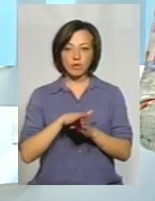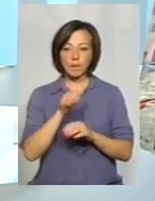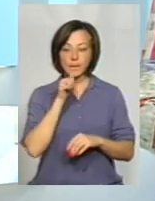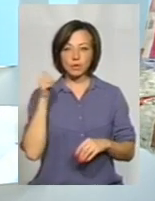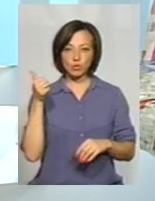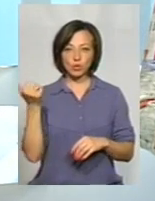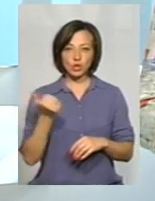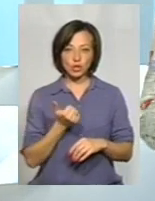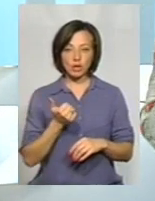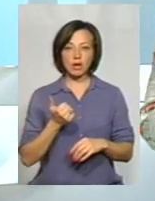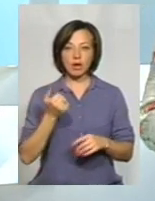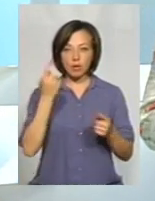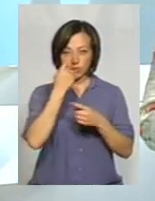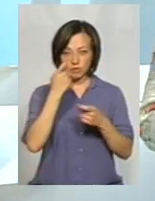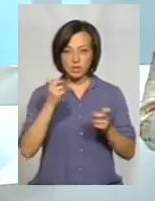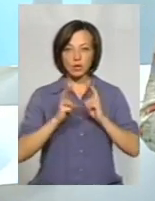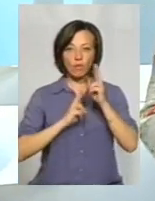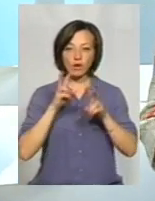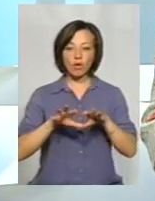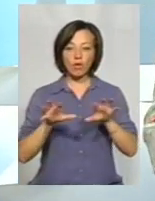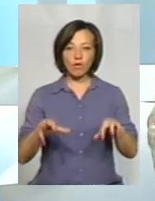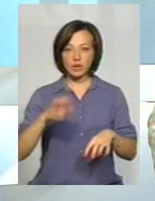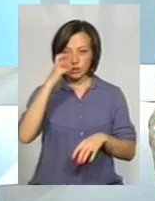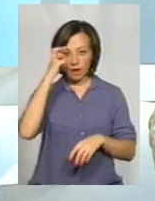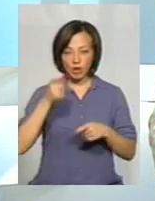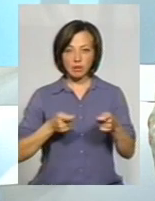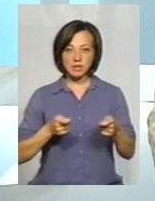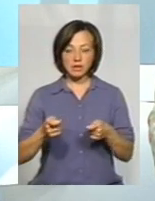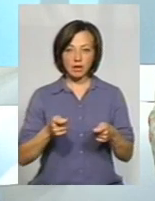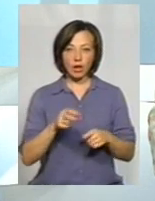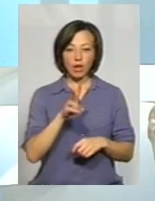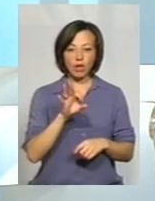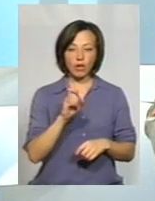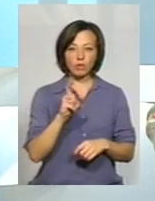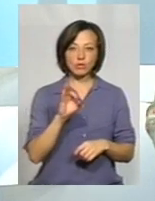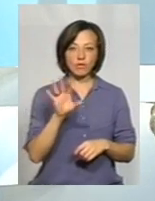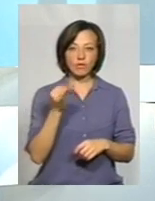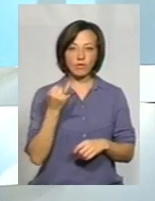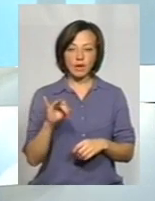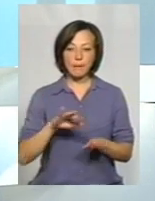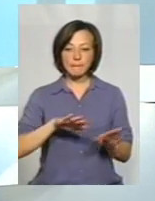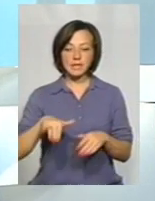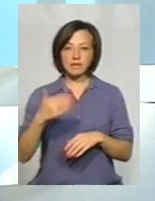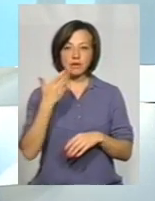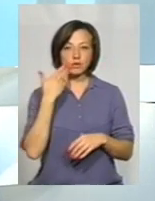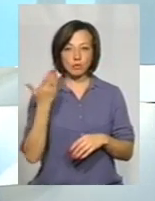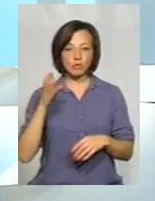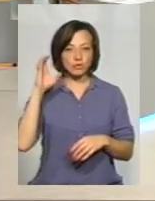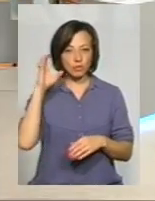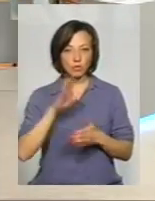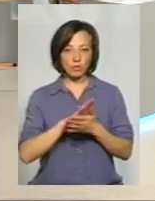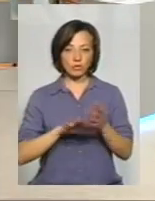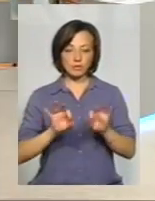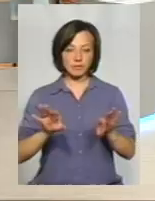минулому тижні, прозвучало зауваження голови обласної державної адміністрації Вадима Лозового. Після вашої доповіді, давайте послухаємо і